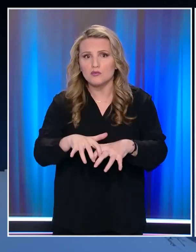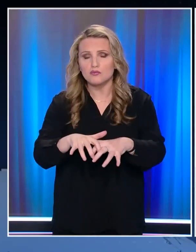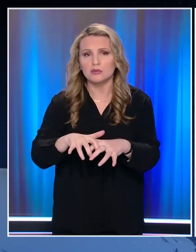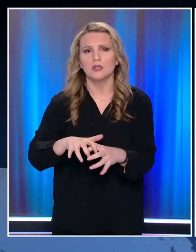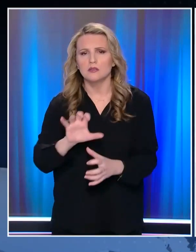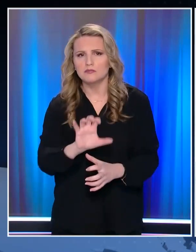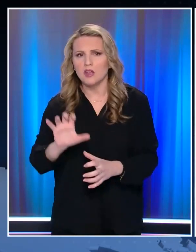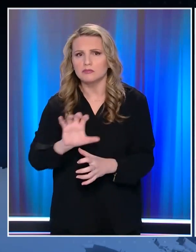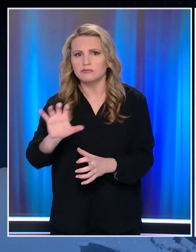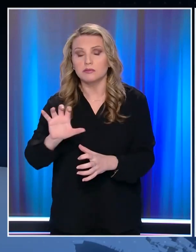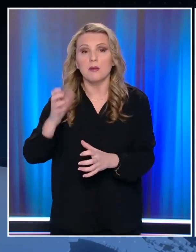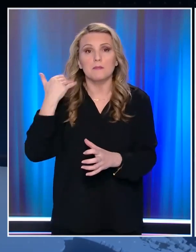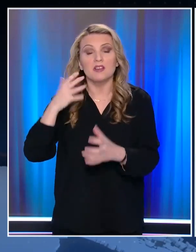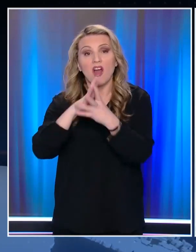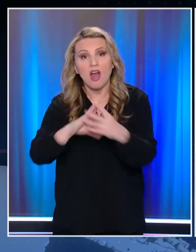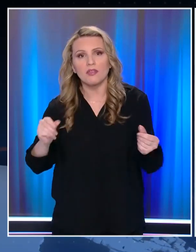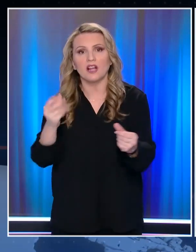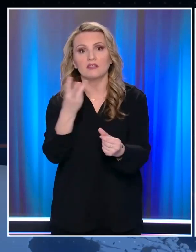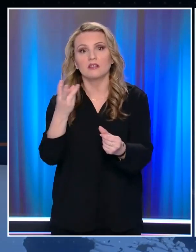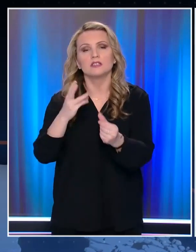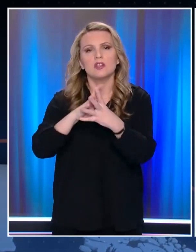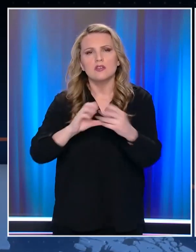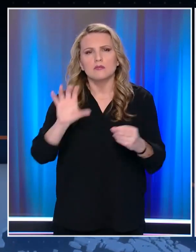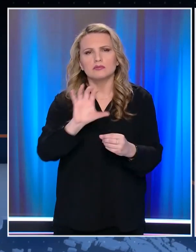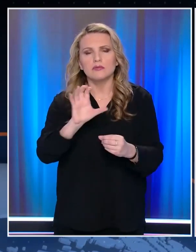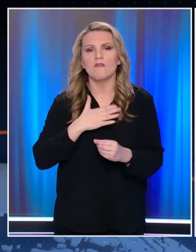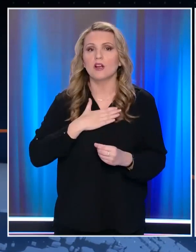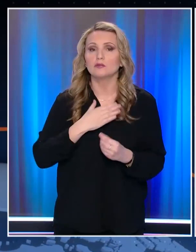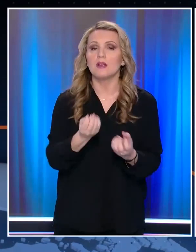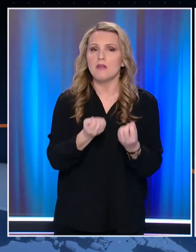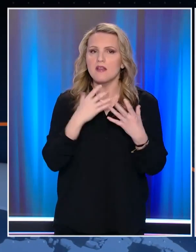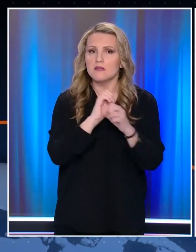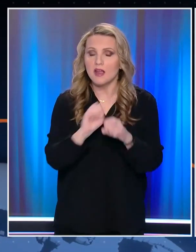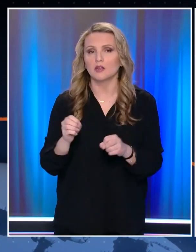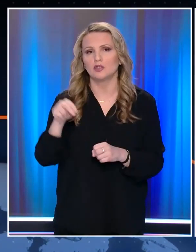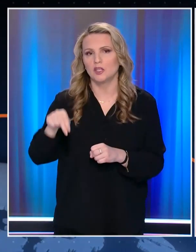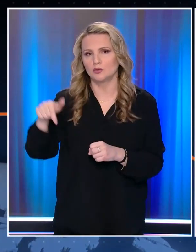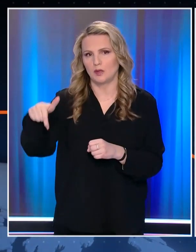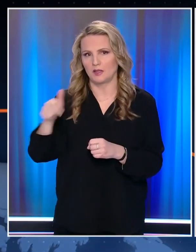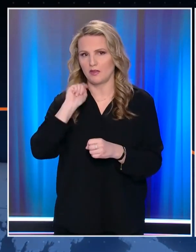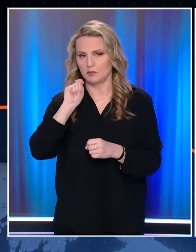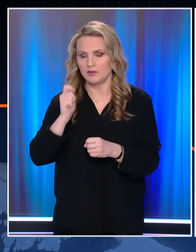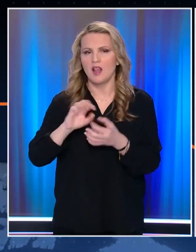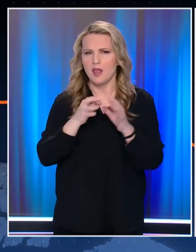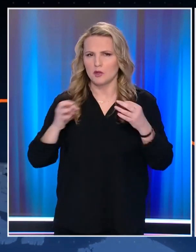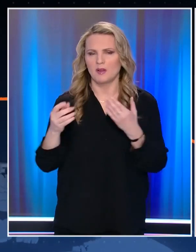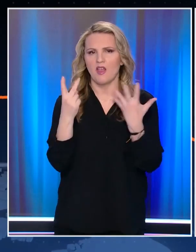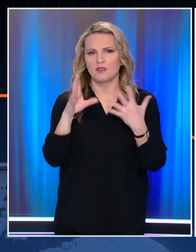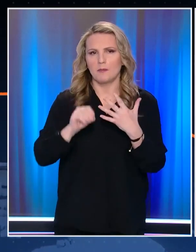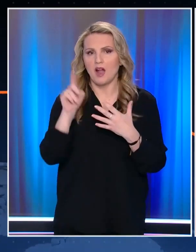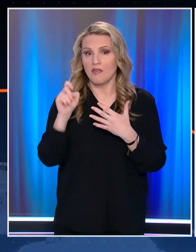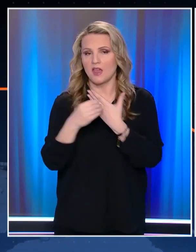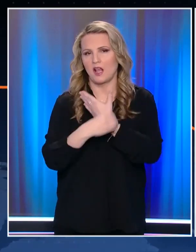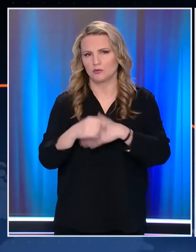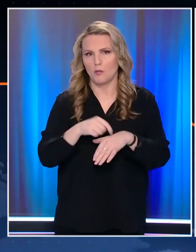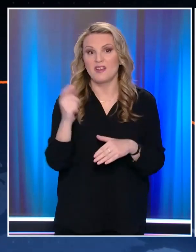καταφέρουν να εντοπίσουν ως το δεθνό πιο γρήγορα τους τρεις ορειβάτες Νίκος, ευχαριστούμε πολύ όλες τις λεπτομέρειες στο αναλυτικό δελτίο ειδήσεων του όπεν στις 7 παρα 10